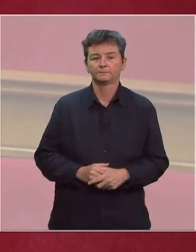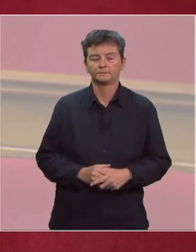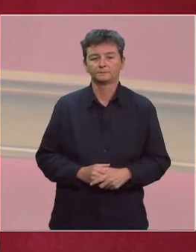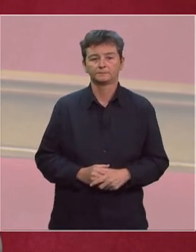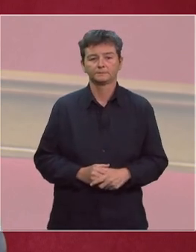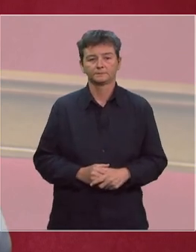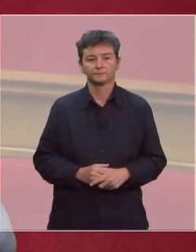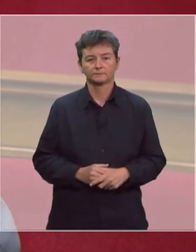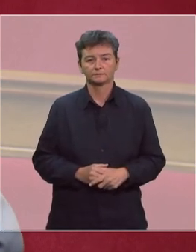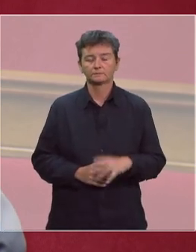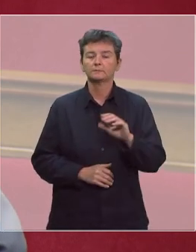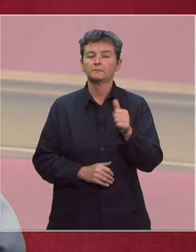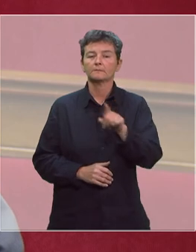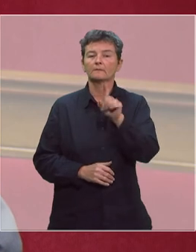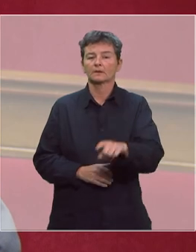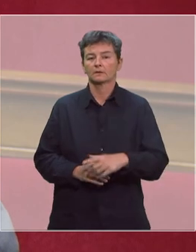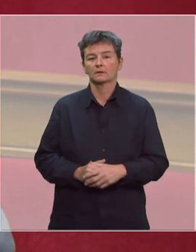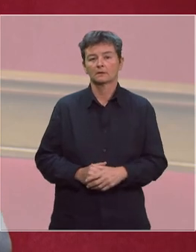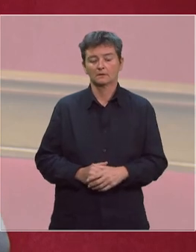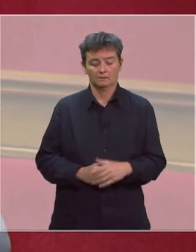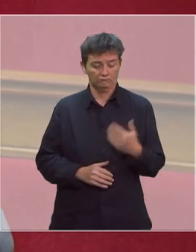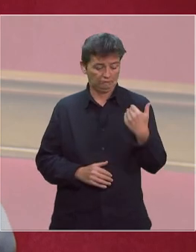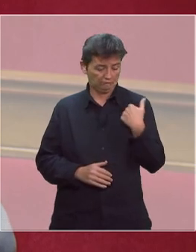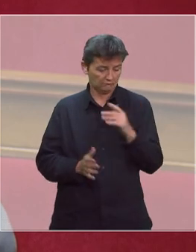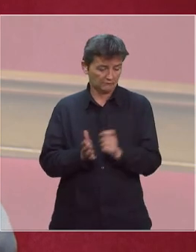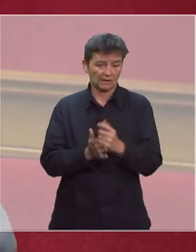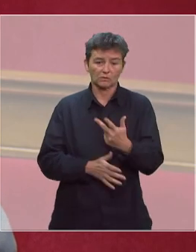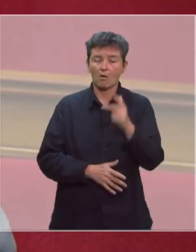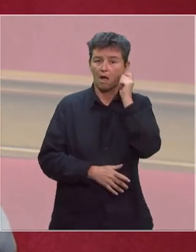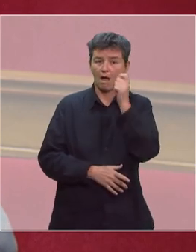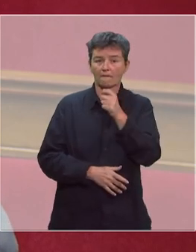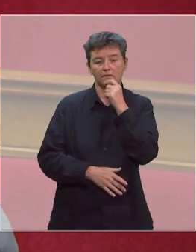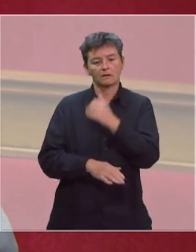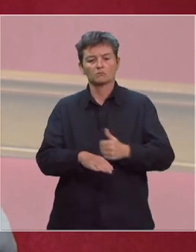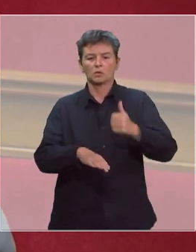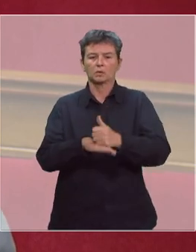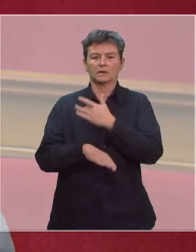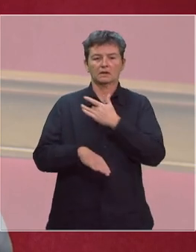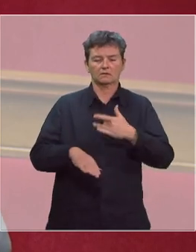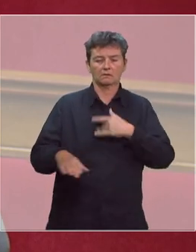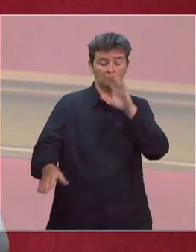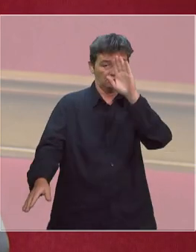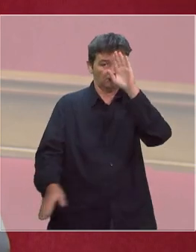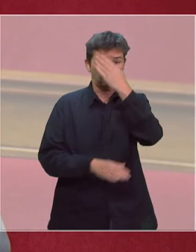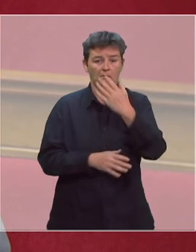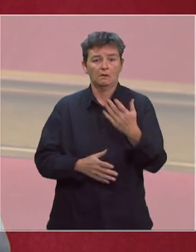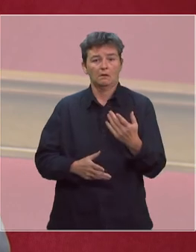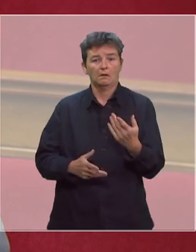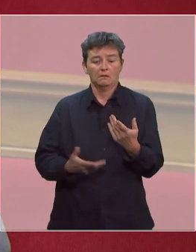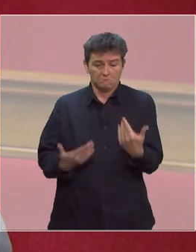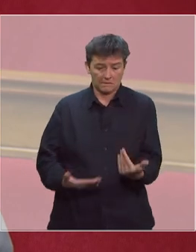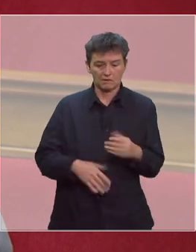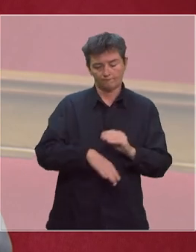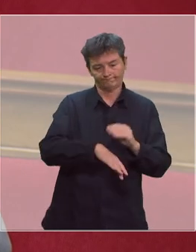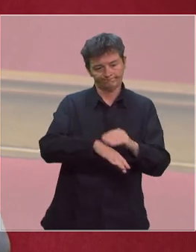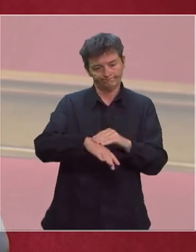doctrine. Première question. Depuis le 3 avril, les autorités sanitaires ont changé la doctrine et recommandent